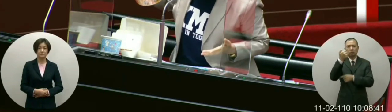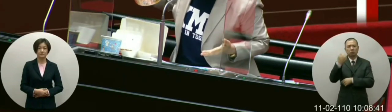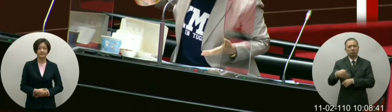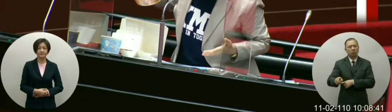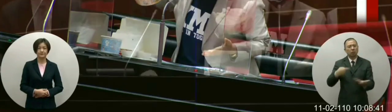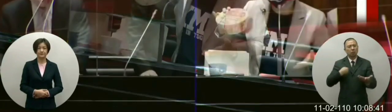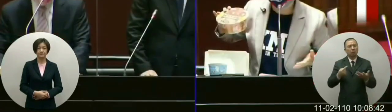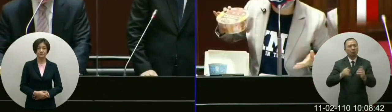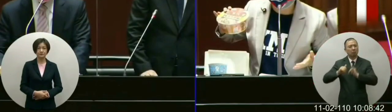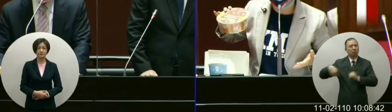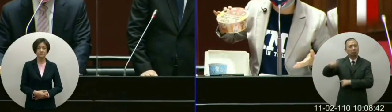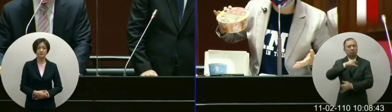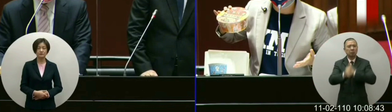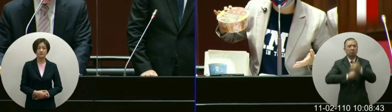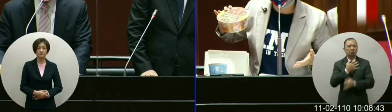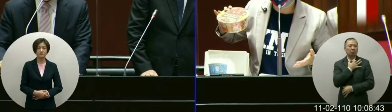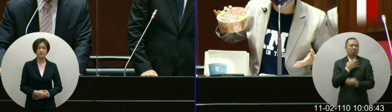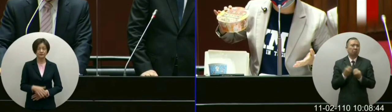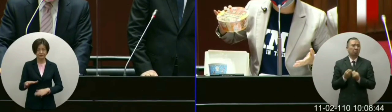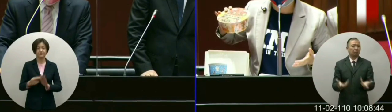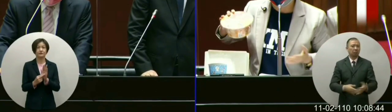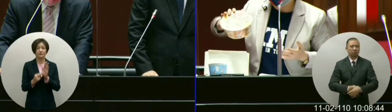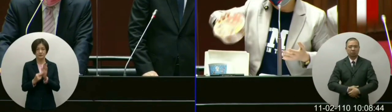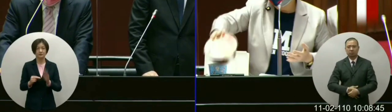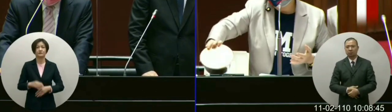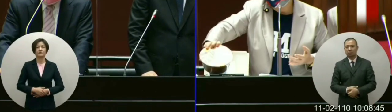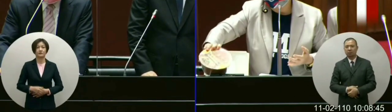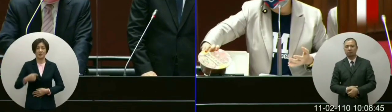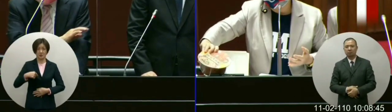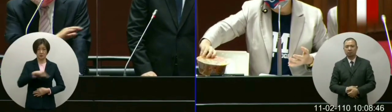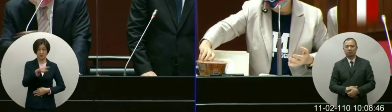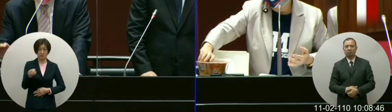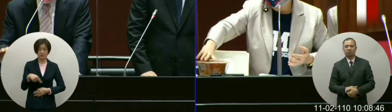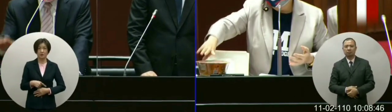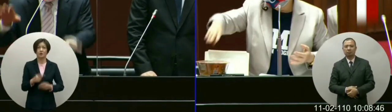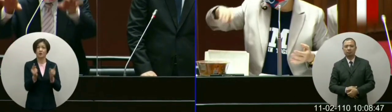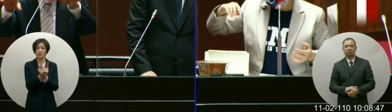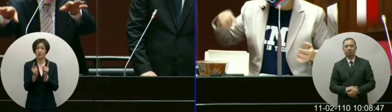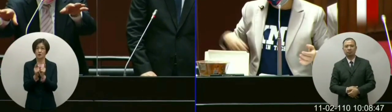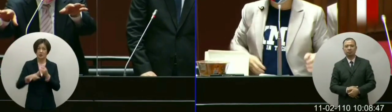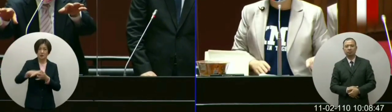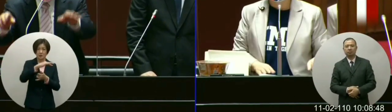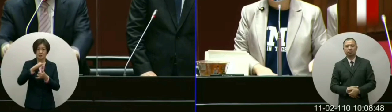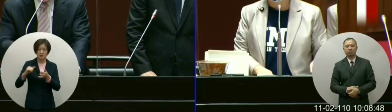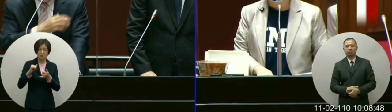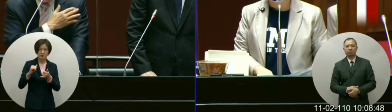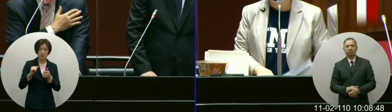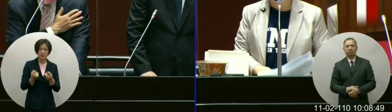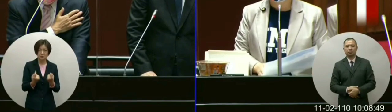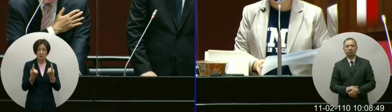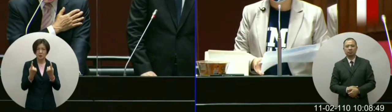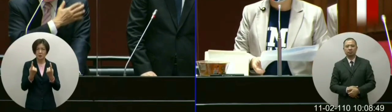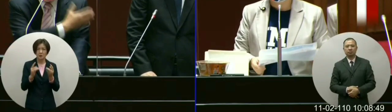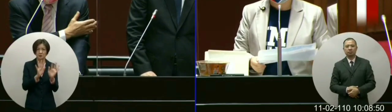全民该要怎么办院长是这样我们对于整体都紧盯那